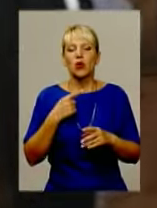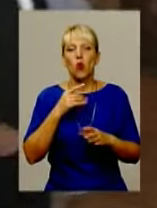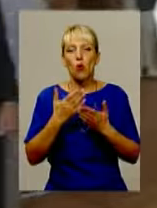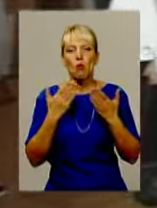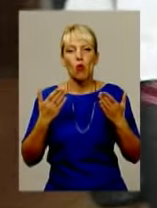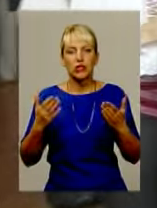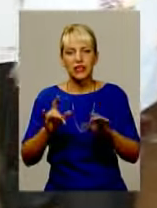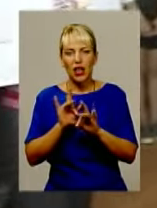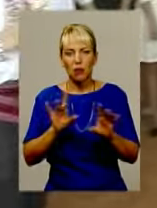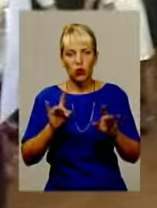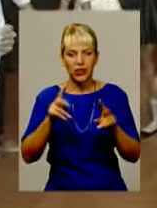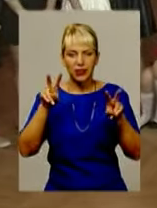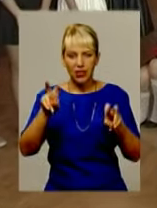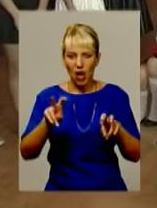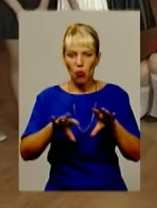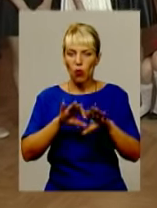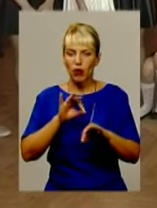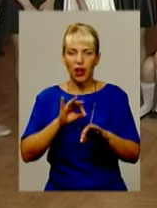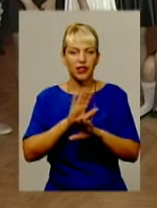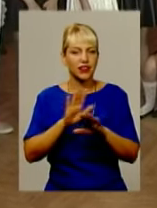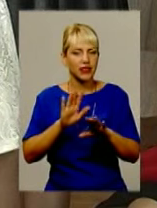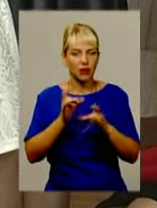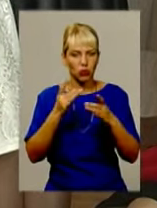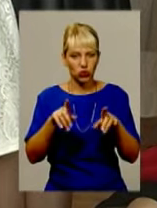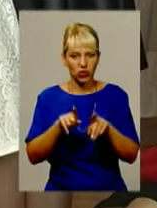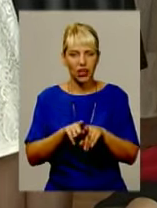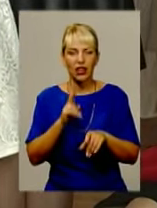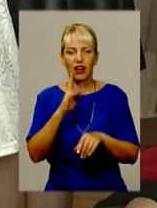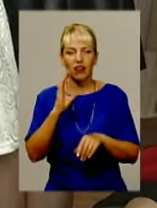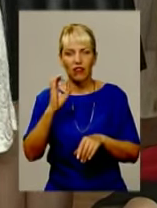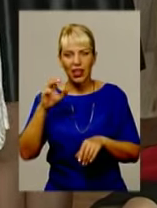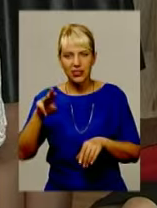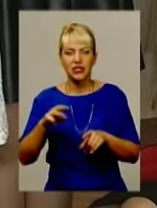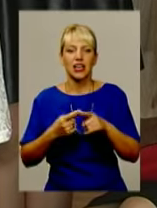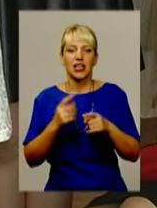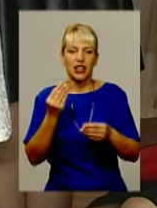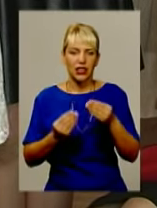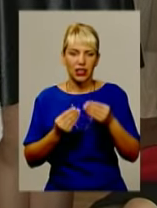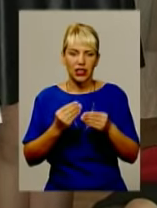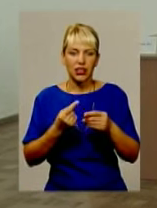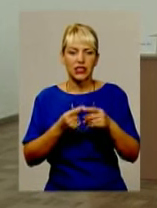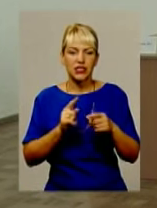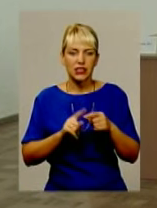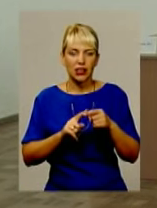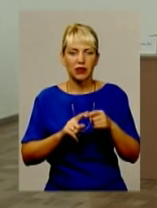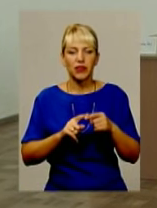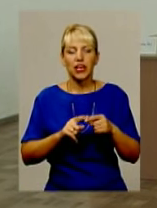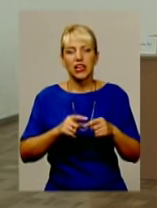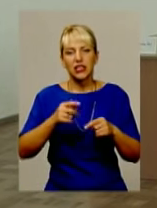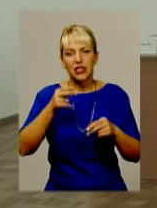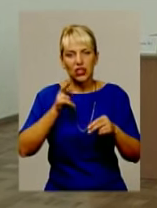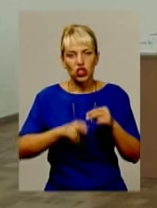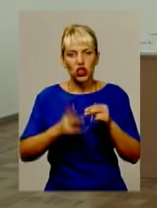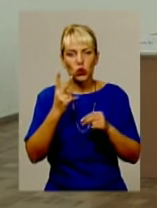вікторини обрали не навмання. Квест присвятили 2 вересня – даті закінчення Другої світової війни. Цей рік, 70